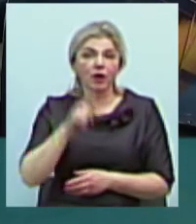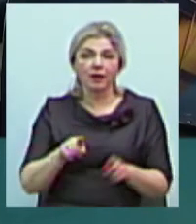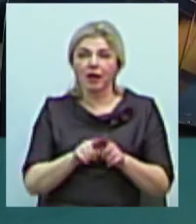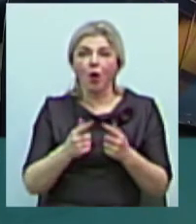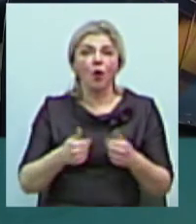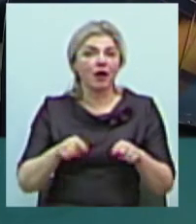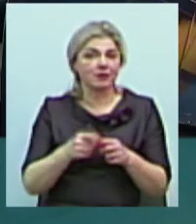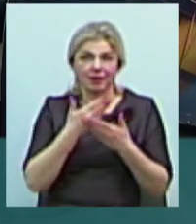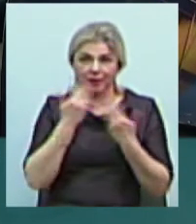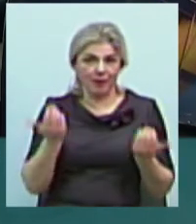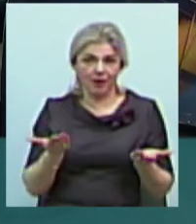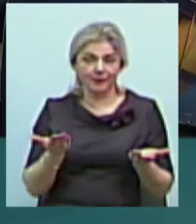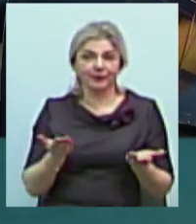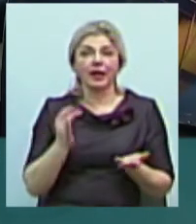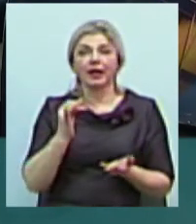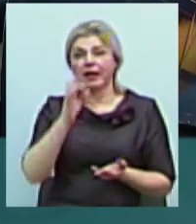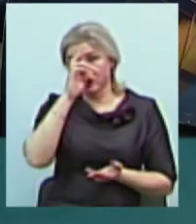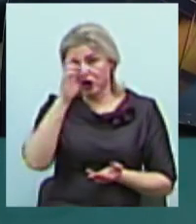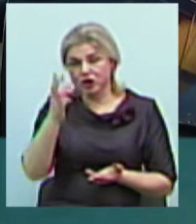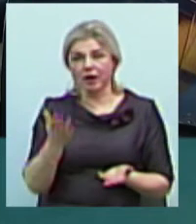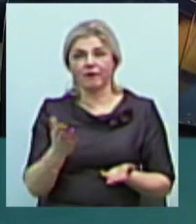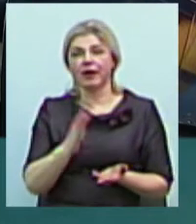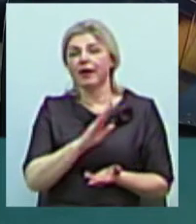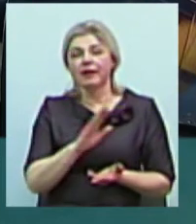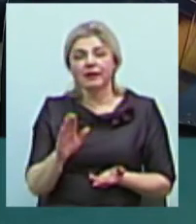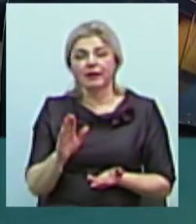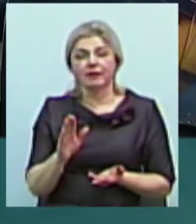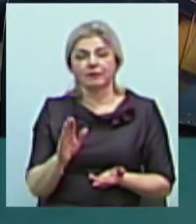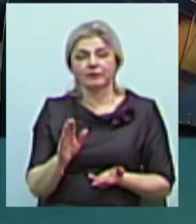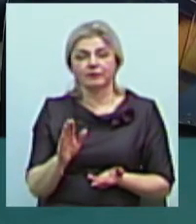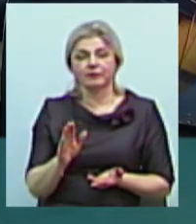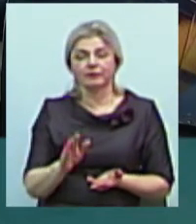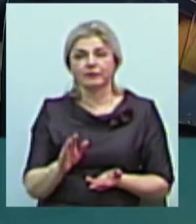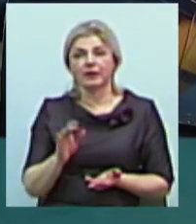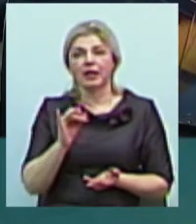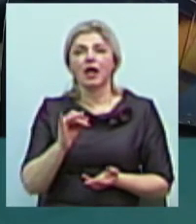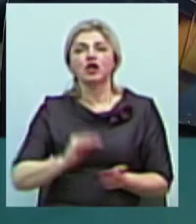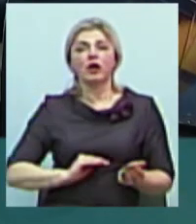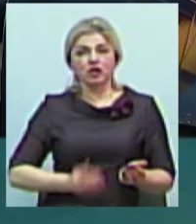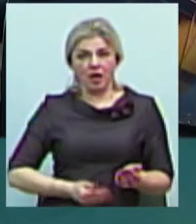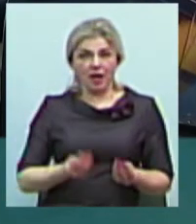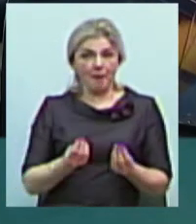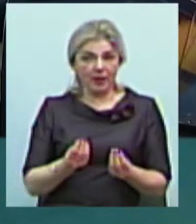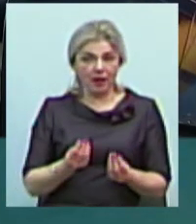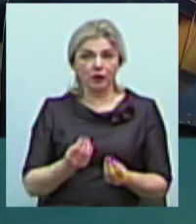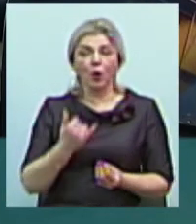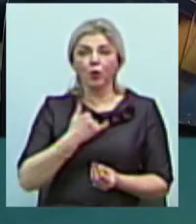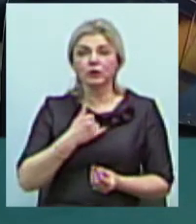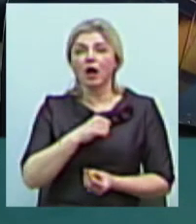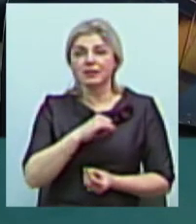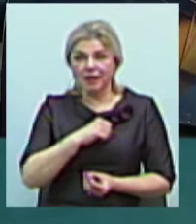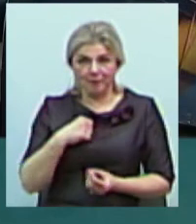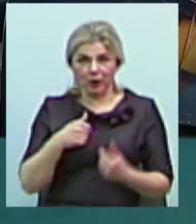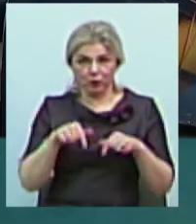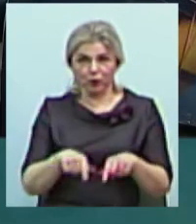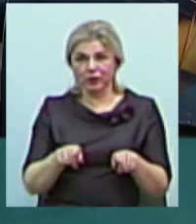спонсоруються ні державою, ні якимось приватним капіталом. У нас у самих тут таке